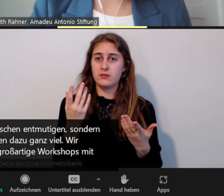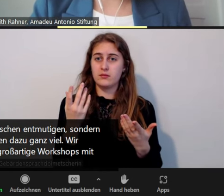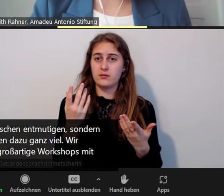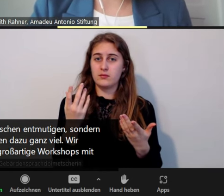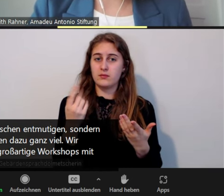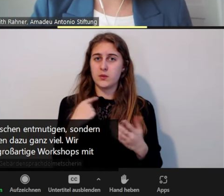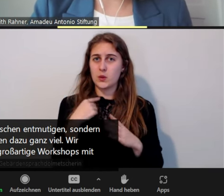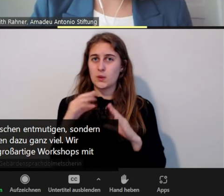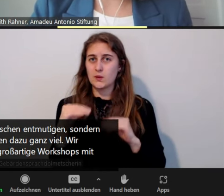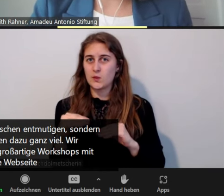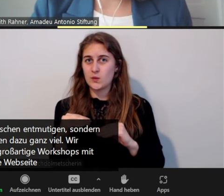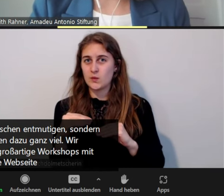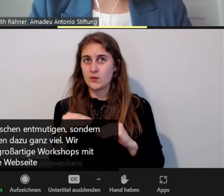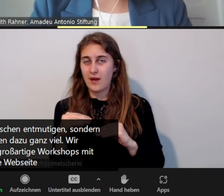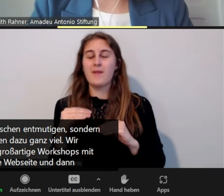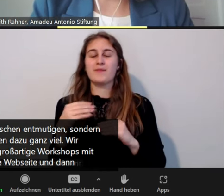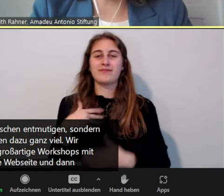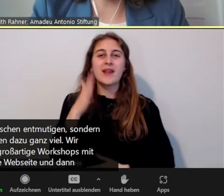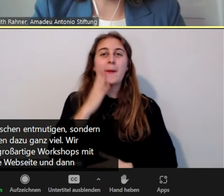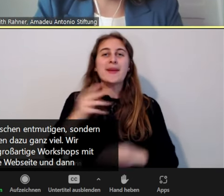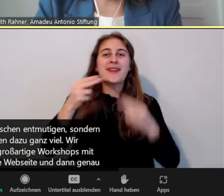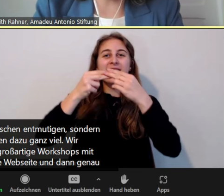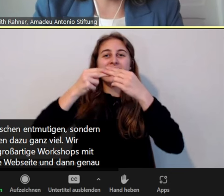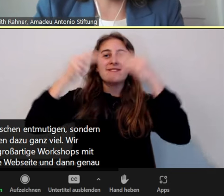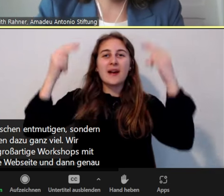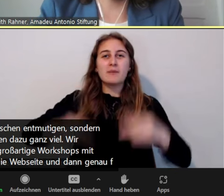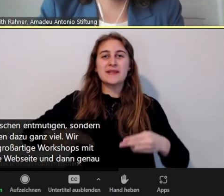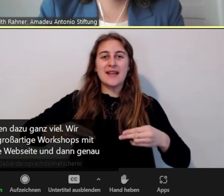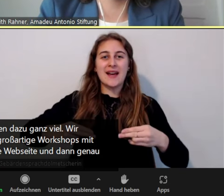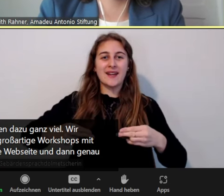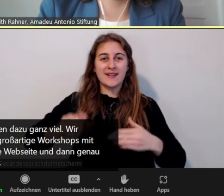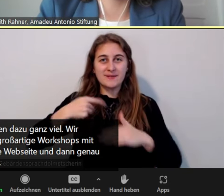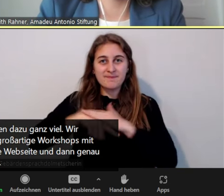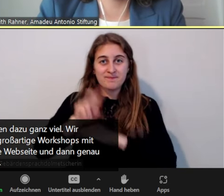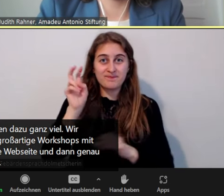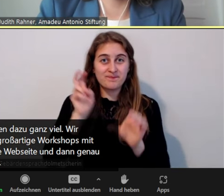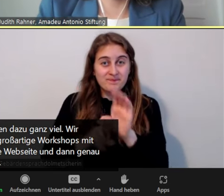Schaut mal auf die Webseite und dann, genau, freuen wir uns, wenn wir euch wiedersehen.